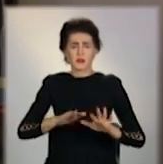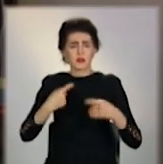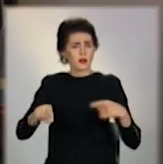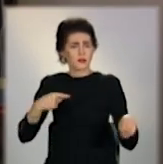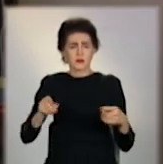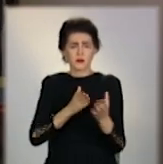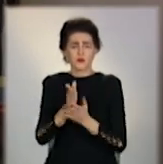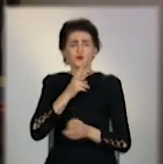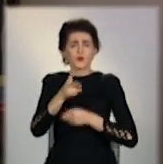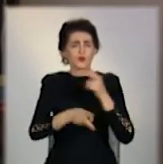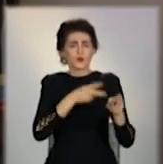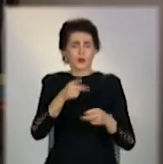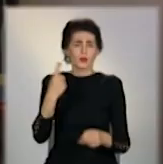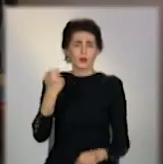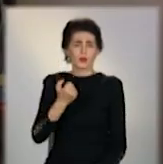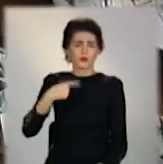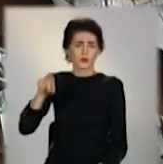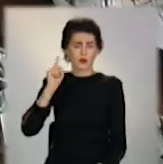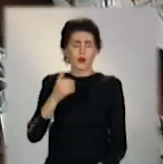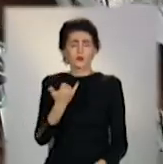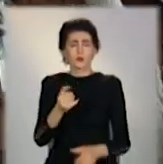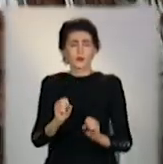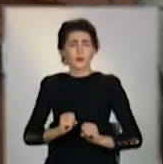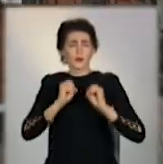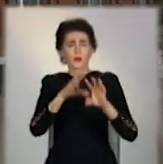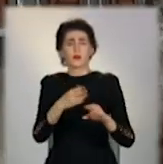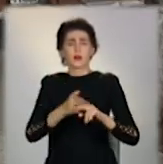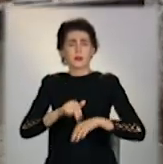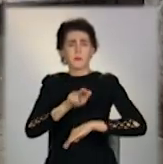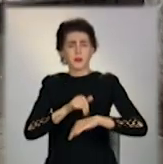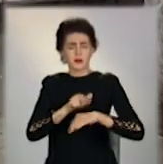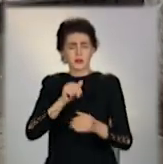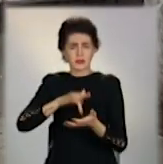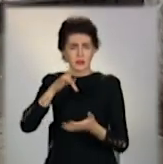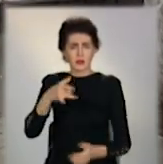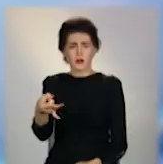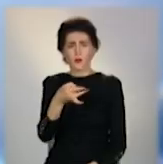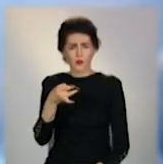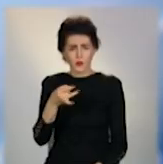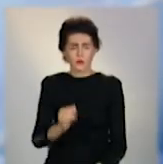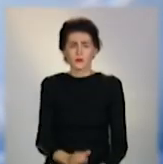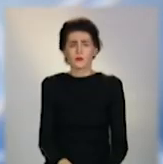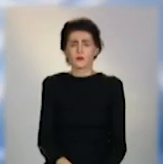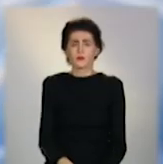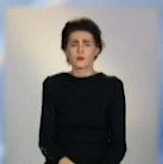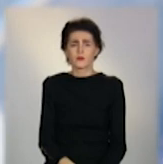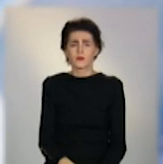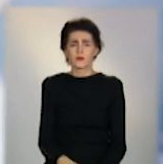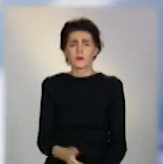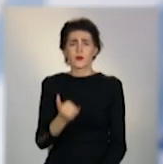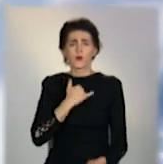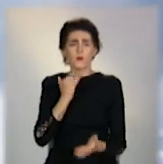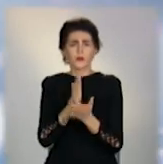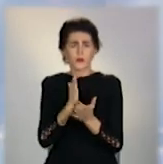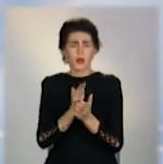скаржиться. Тільки тиждень тому її справу передали до слідчої поліції центрального району. У мене є в налічі це уголовне